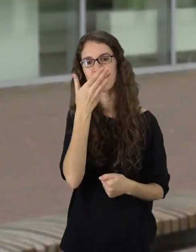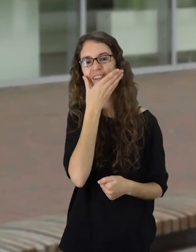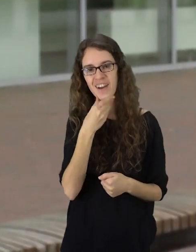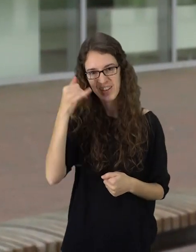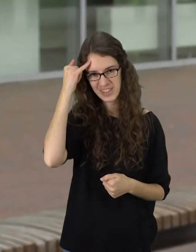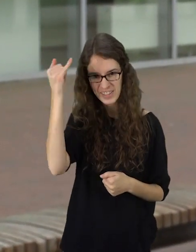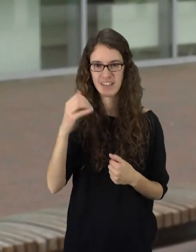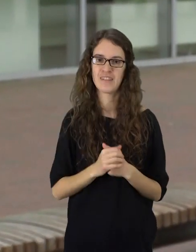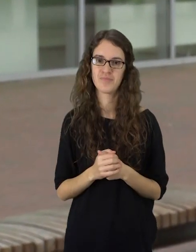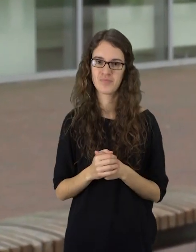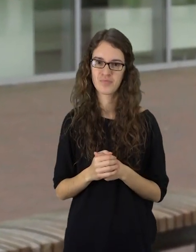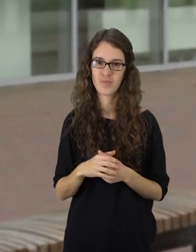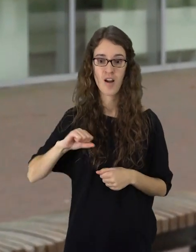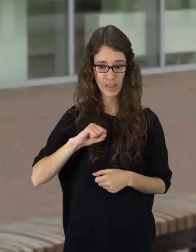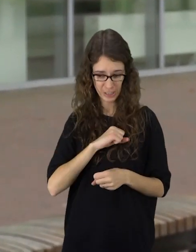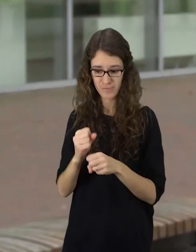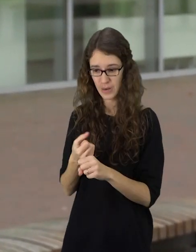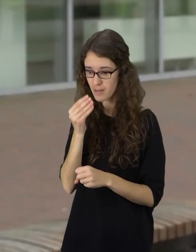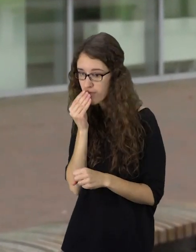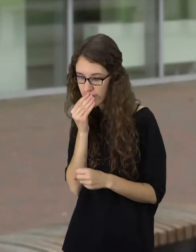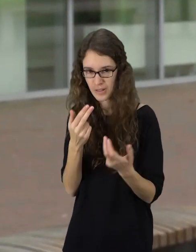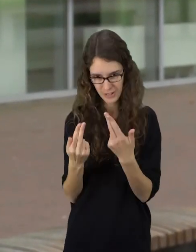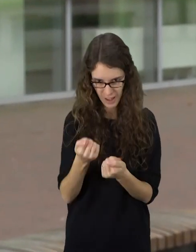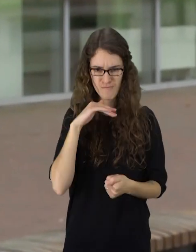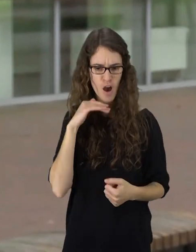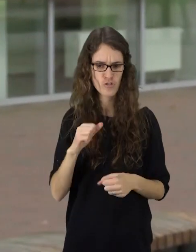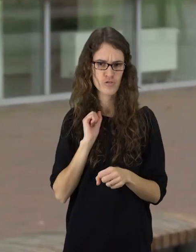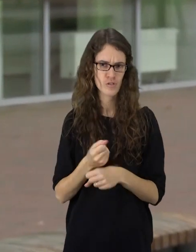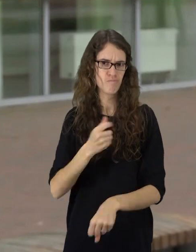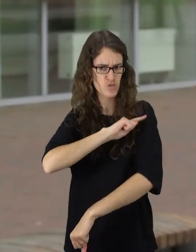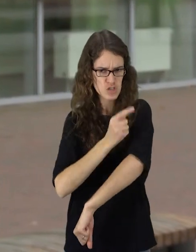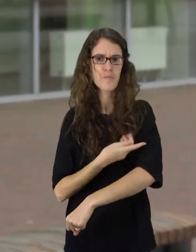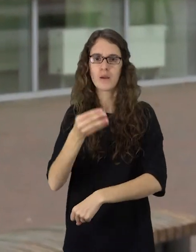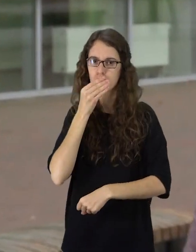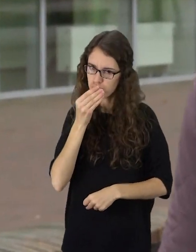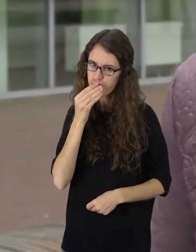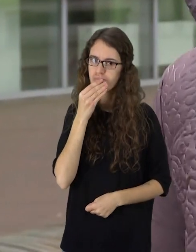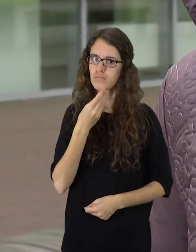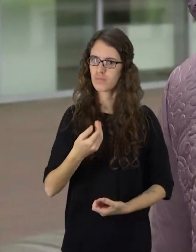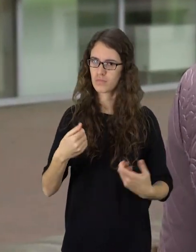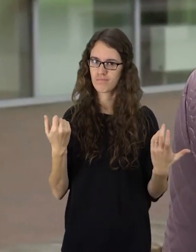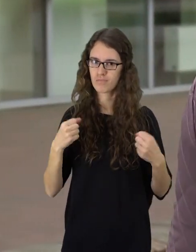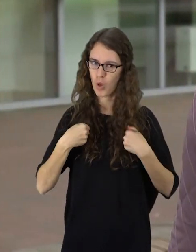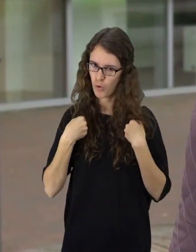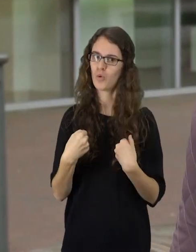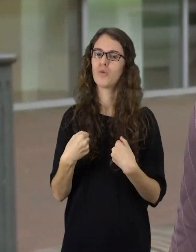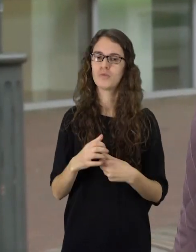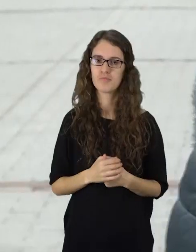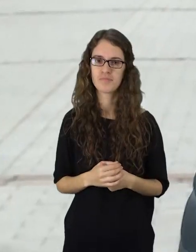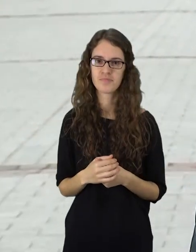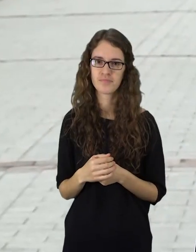Reikia medikams pavalkyti? Žinoma ir gerai reikia pavalkyti, kad atlaikytų visą koroną.